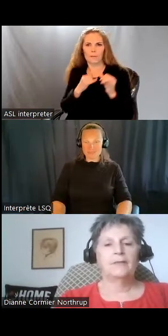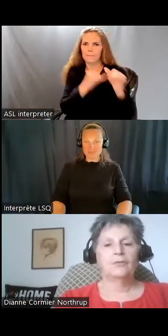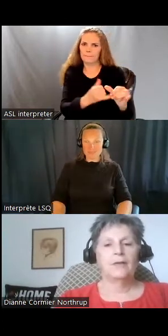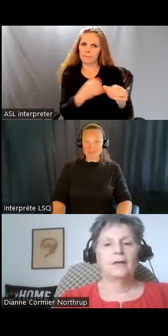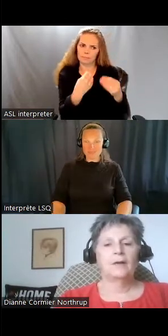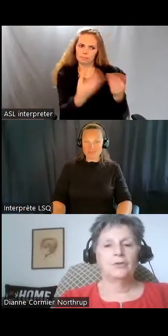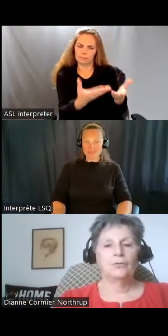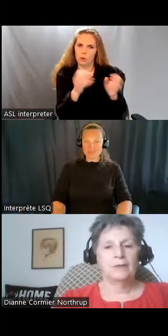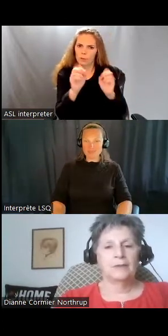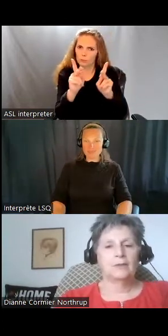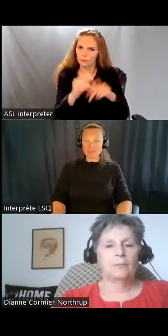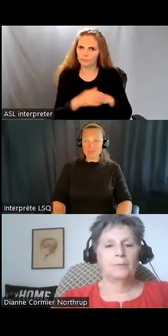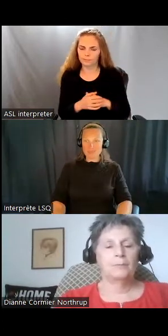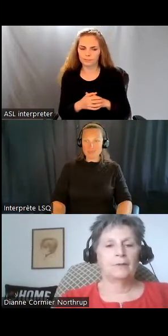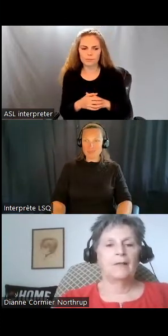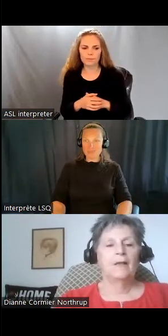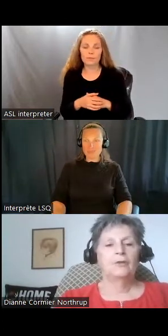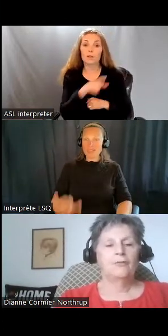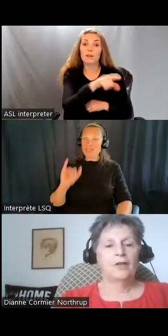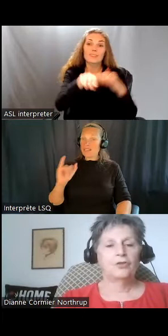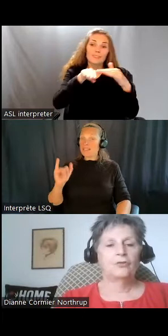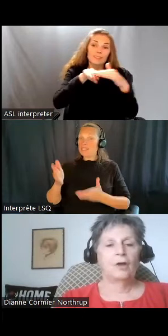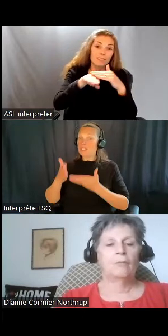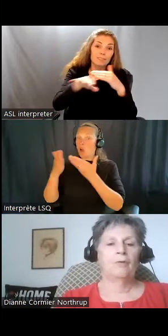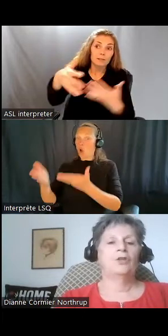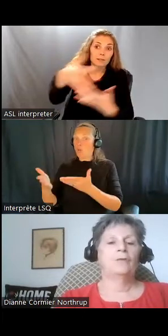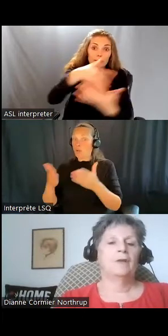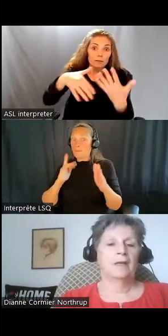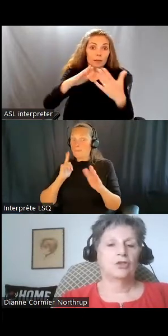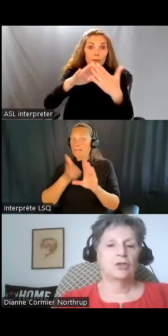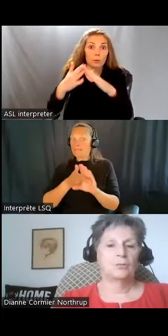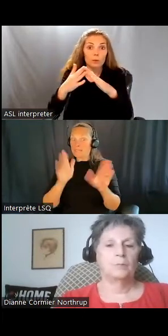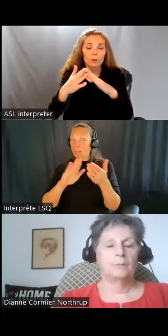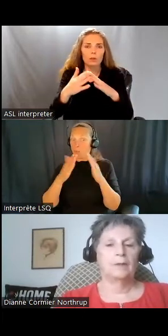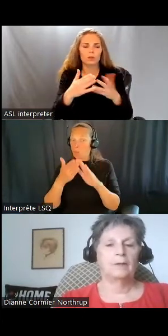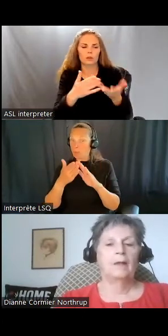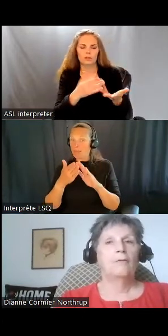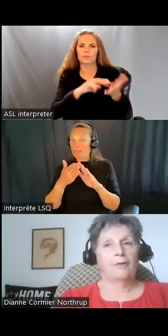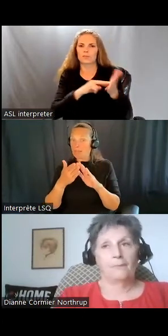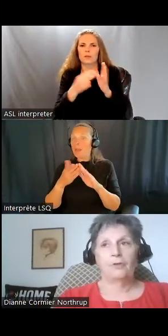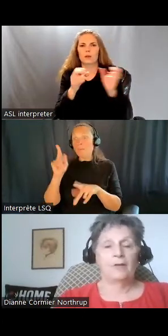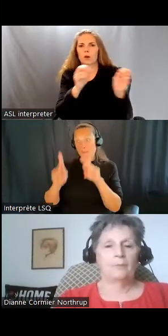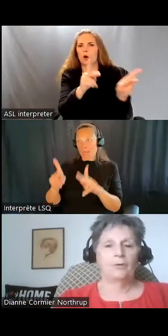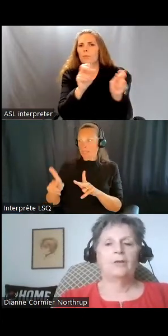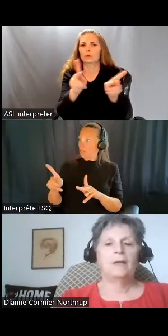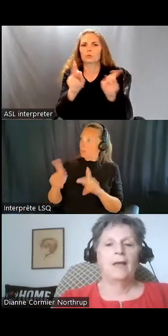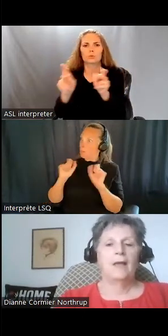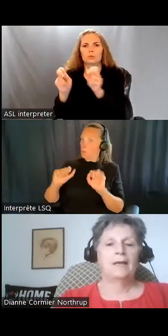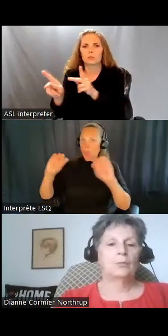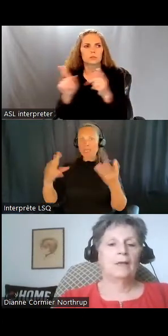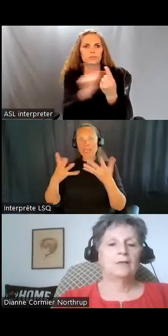En rendant la participation à la communauté accessible, ça crée la possibilité pour les gens d'avoir différents liens